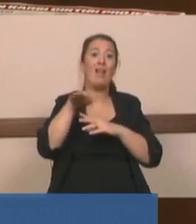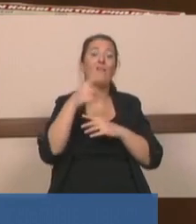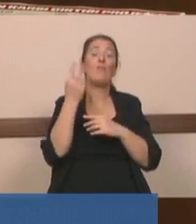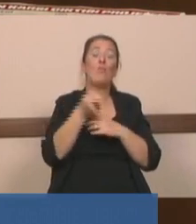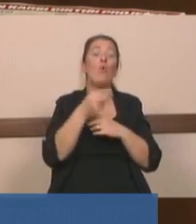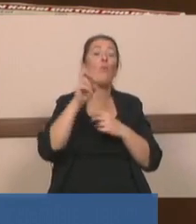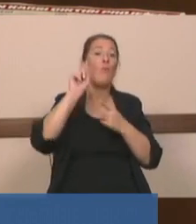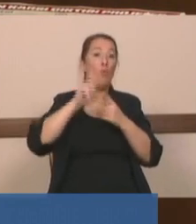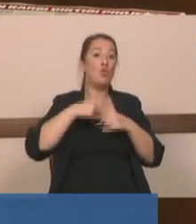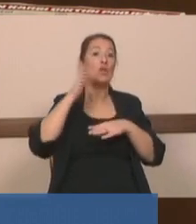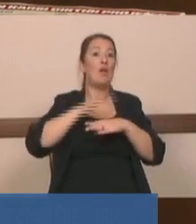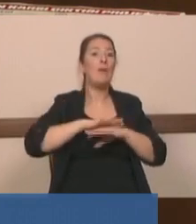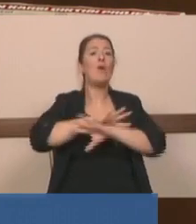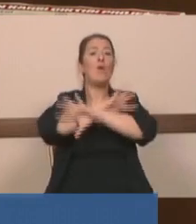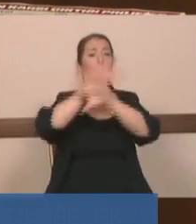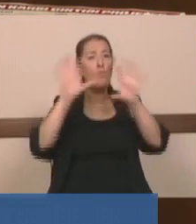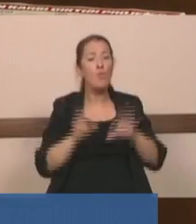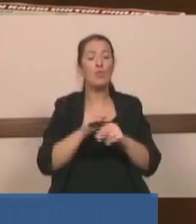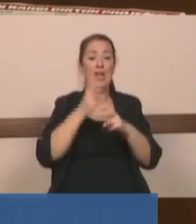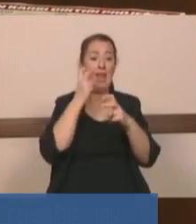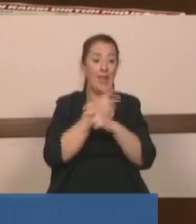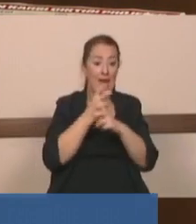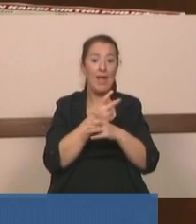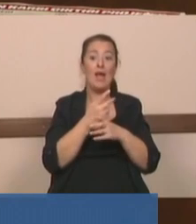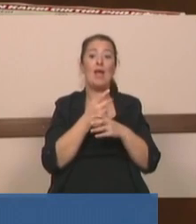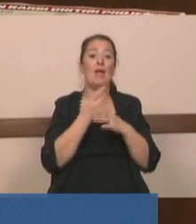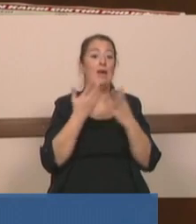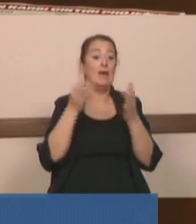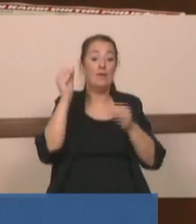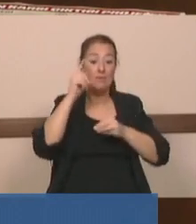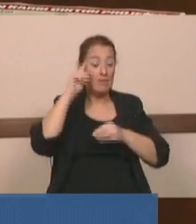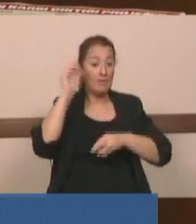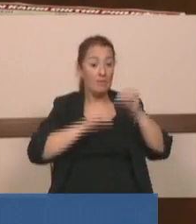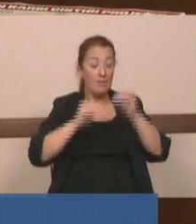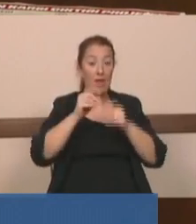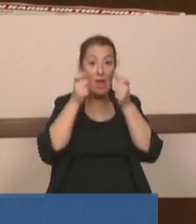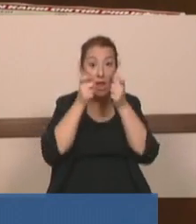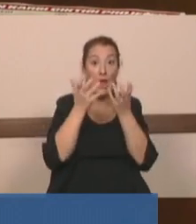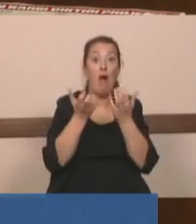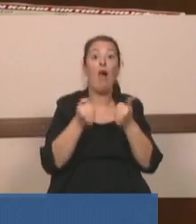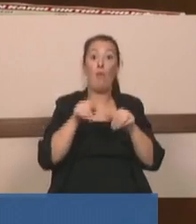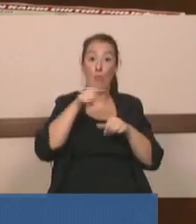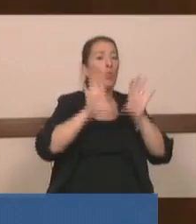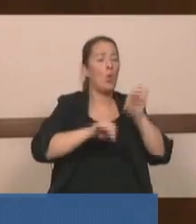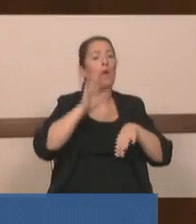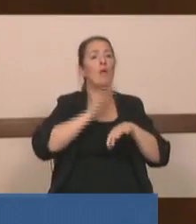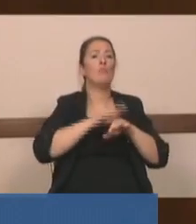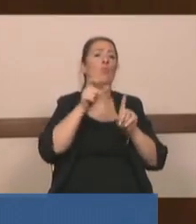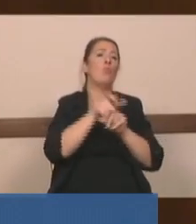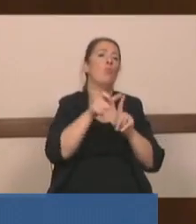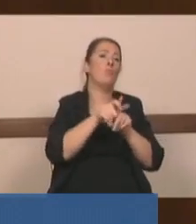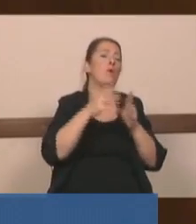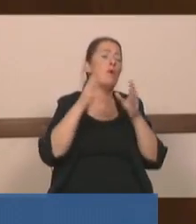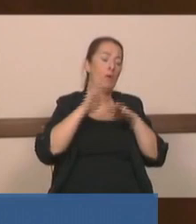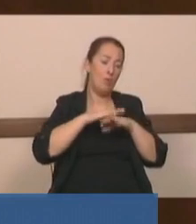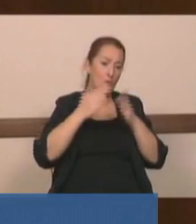bütün bilimsel riskleri, ihtimal riskleri dikkate almadan böyle bir proje yapabilir mi? Peki